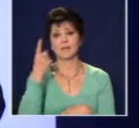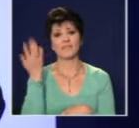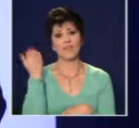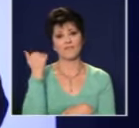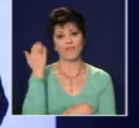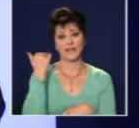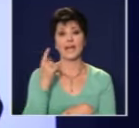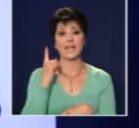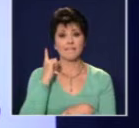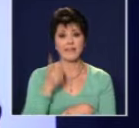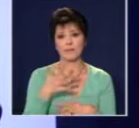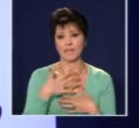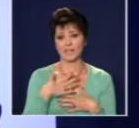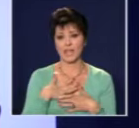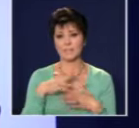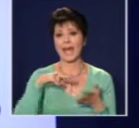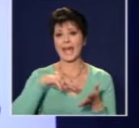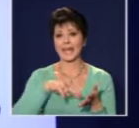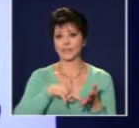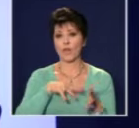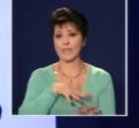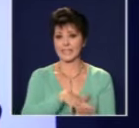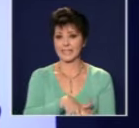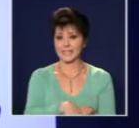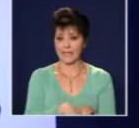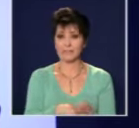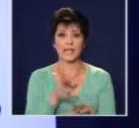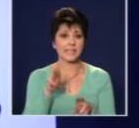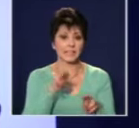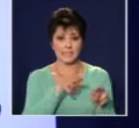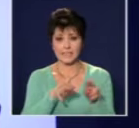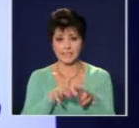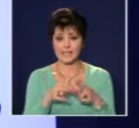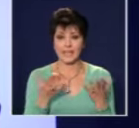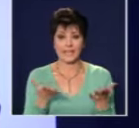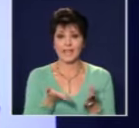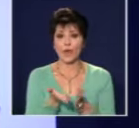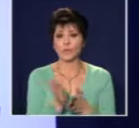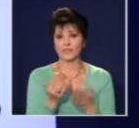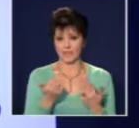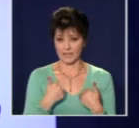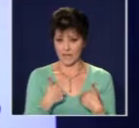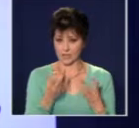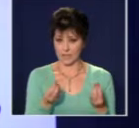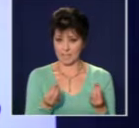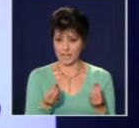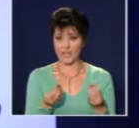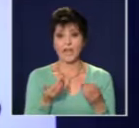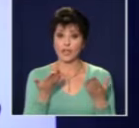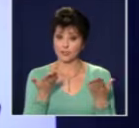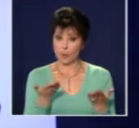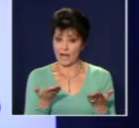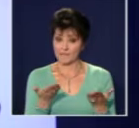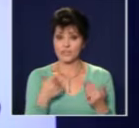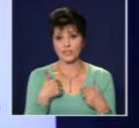електронна в която всеки един лев се следи къде отива, да има реална конкуренция и тогава ще постигнем резултати, от които